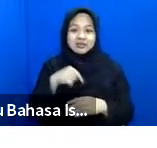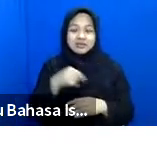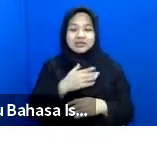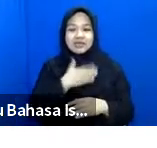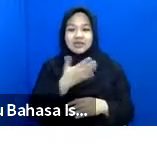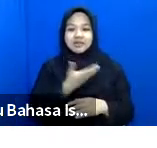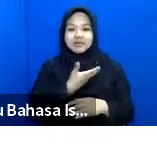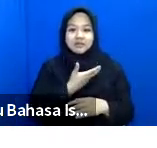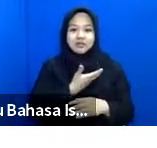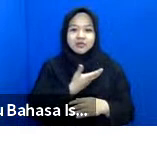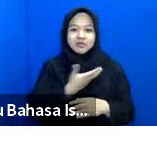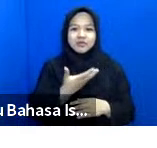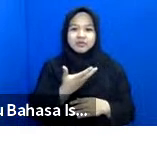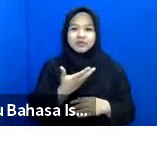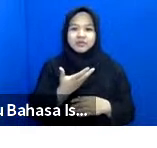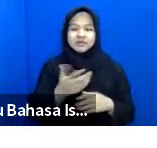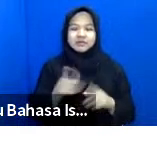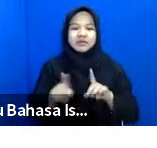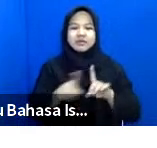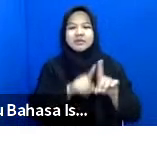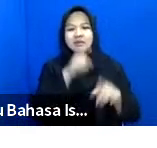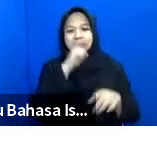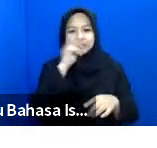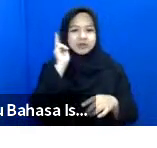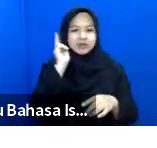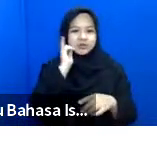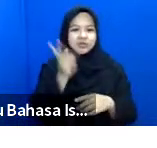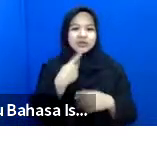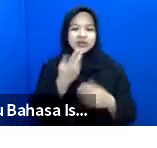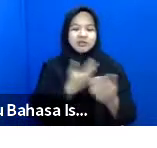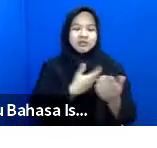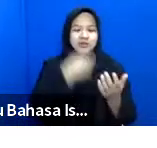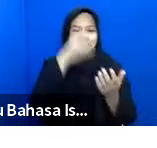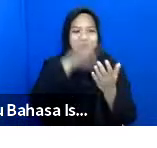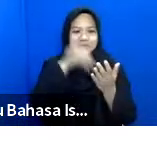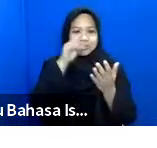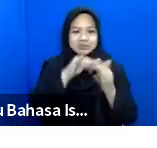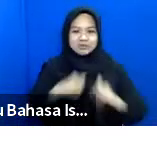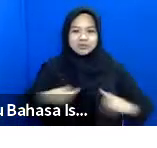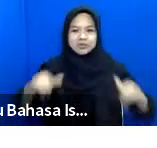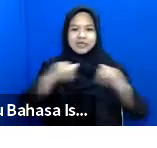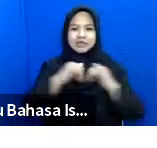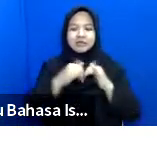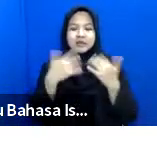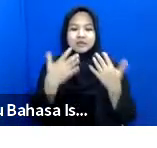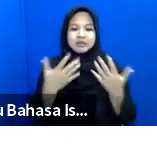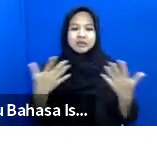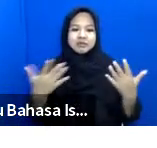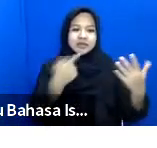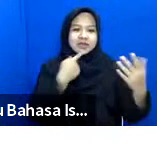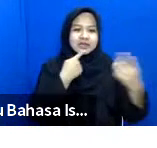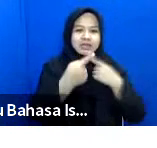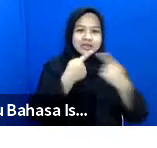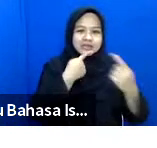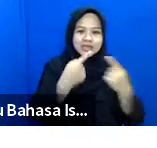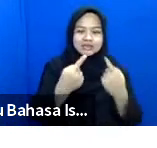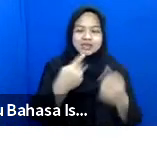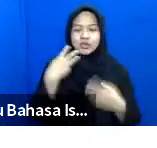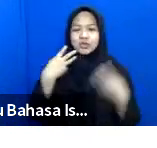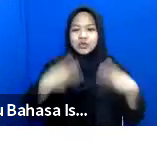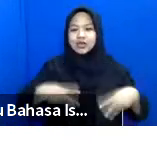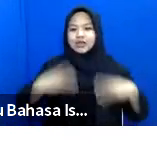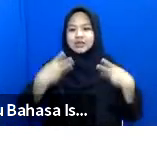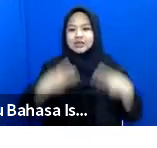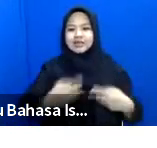akan menemani Bapak Ibu atau kita akan belajar bersama terkait bagaimana sih interaksi atau etiket